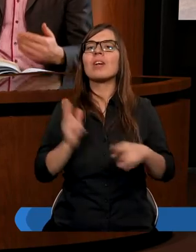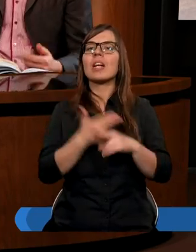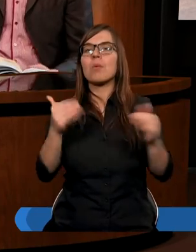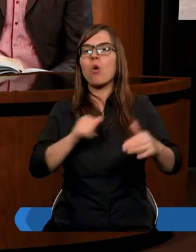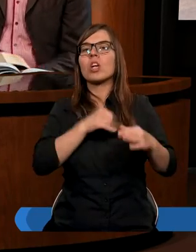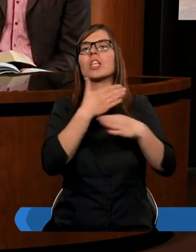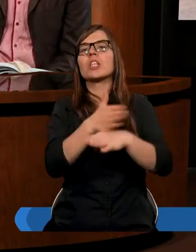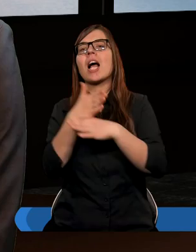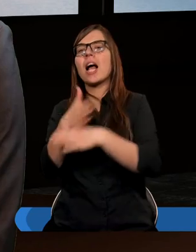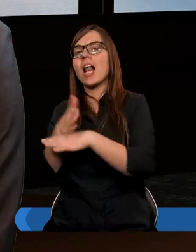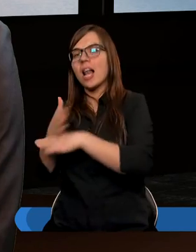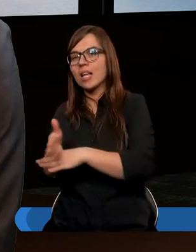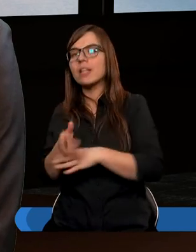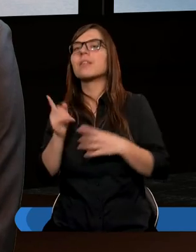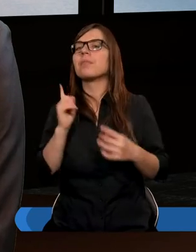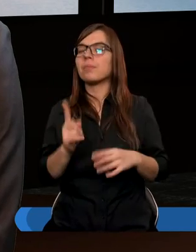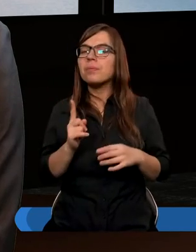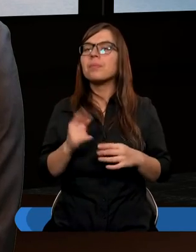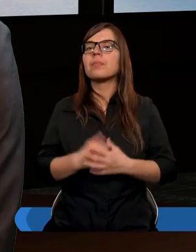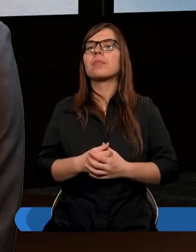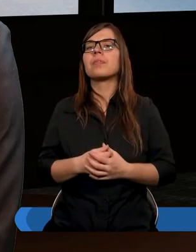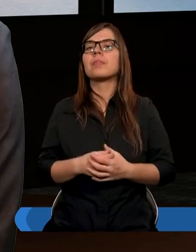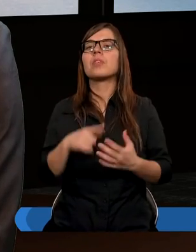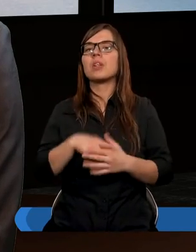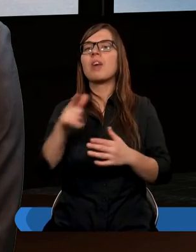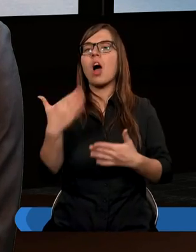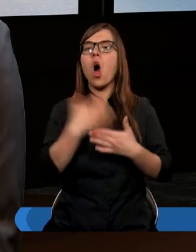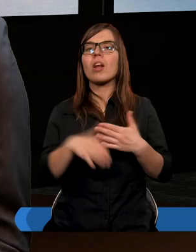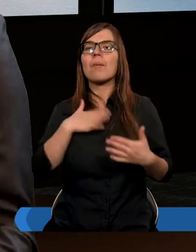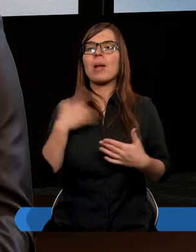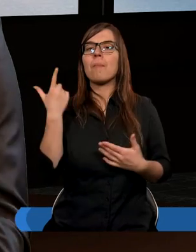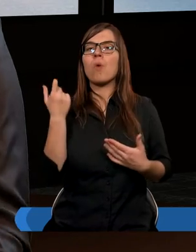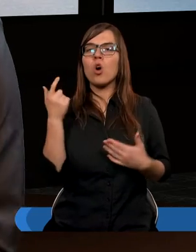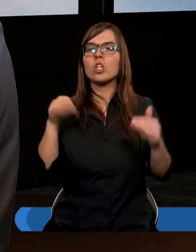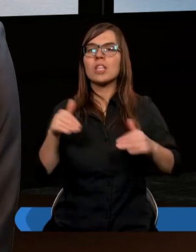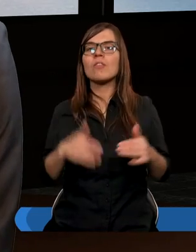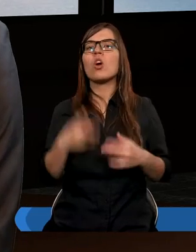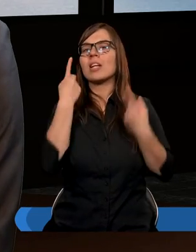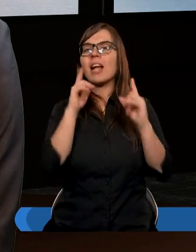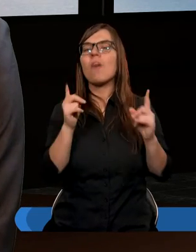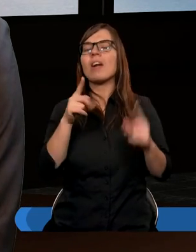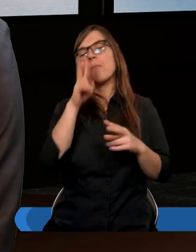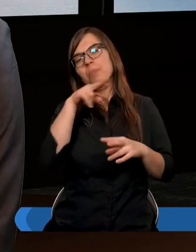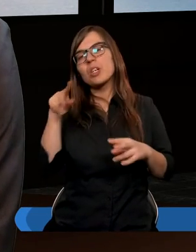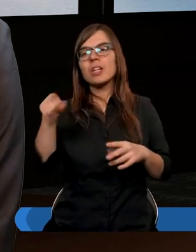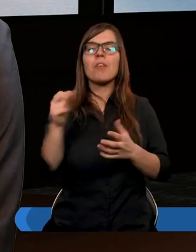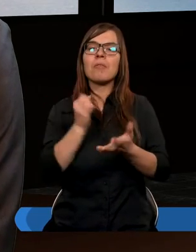kiedy może się dzielić. Ostatnio miałem możliwość przyjrzeć się chociaż tak pobieżnie